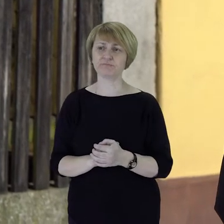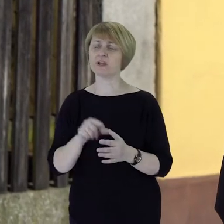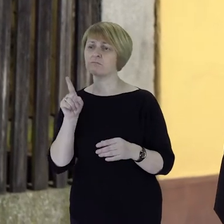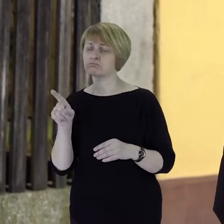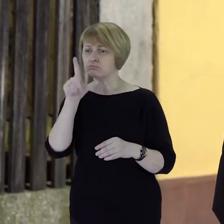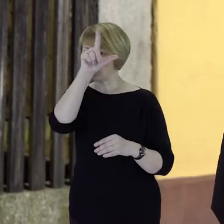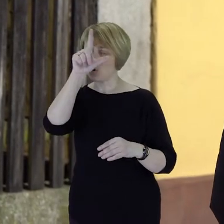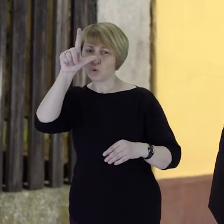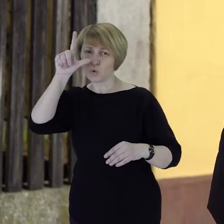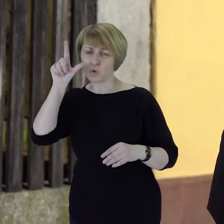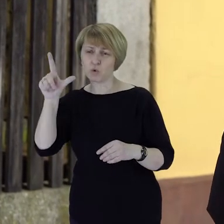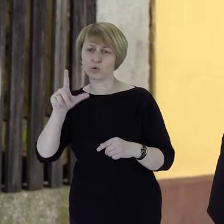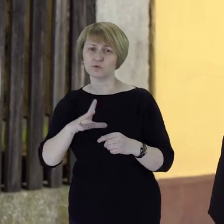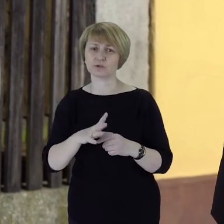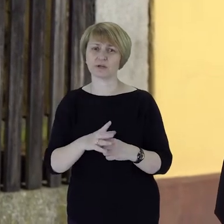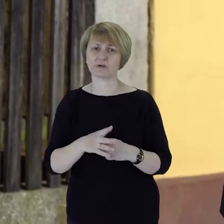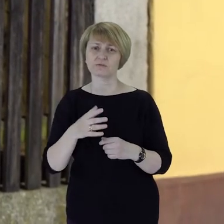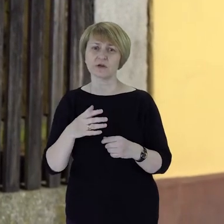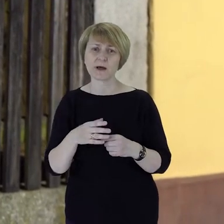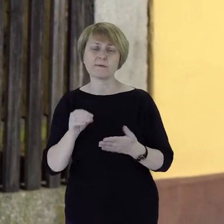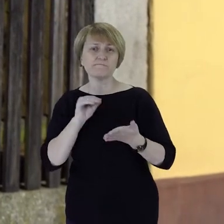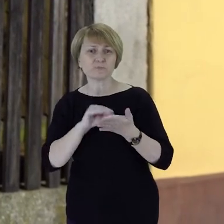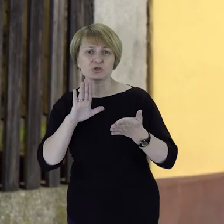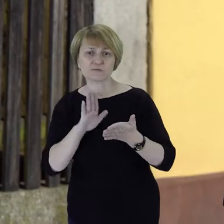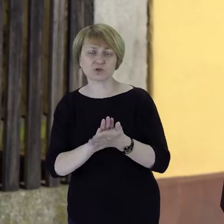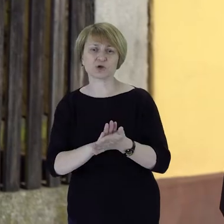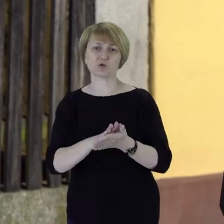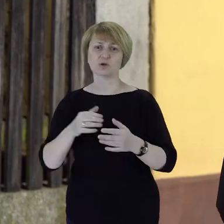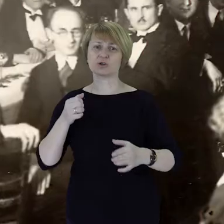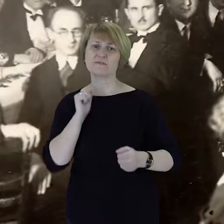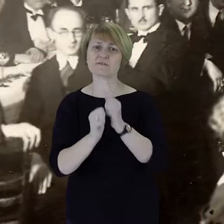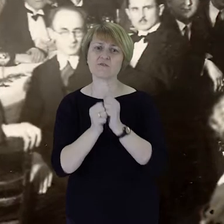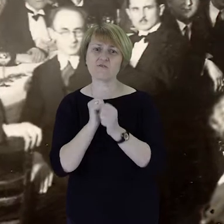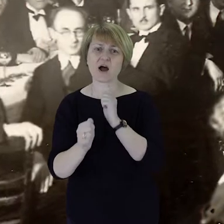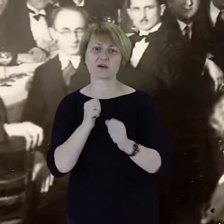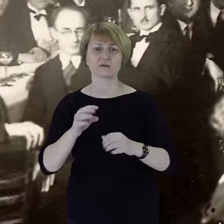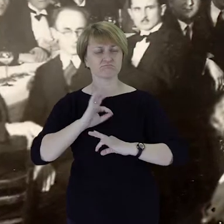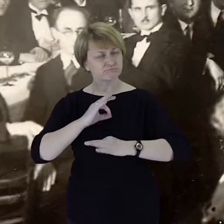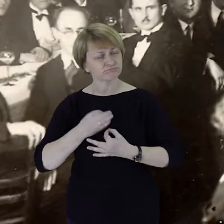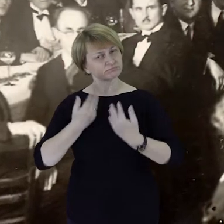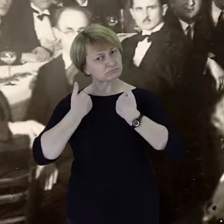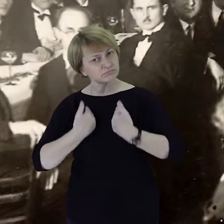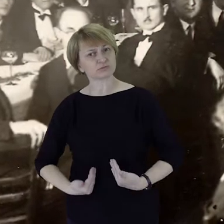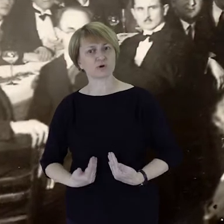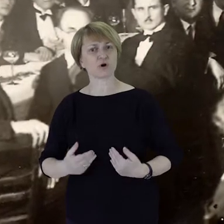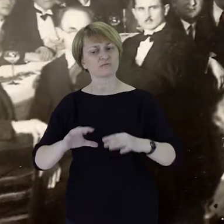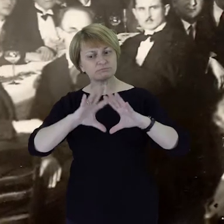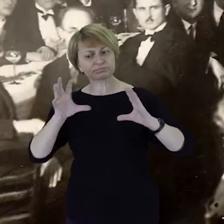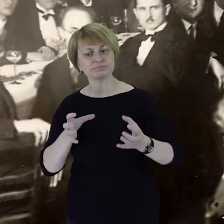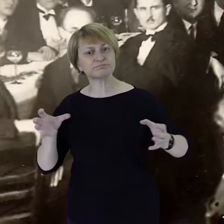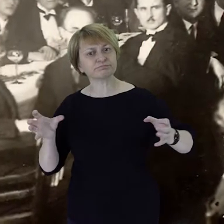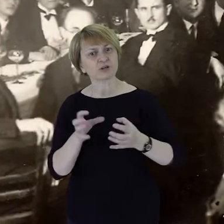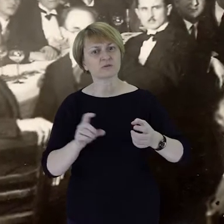ludność, która już w miarę przywykła do tej walki o swoją tożsamość, jednoczy się